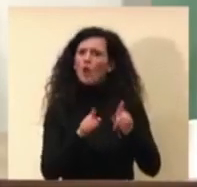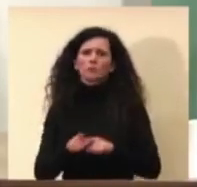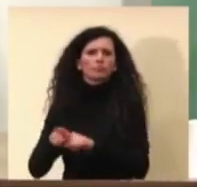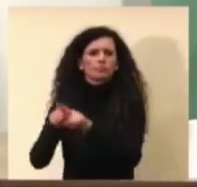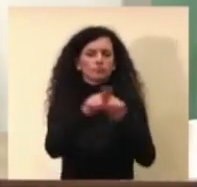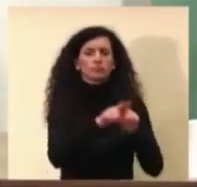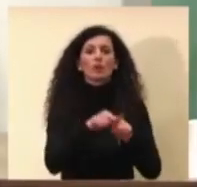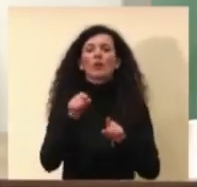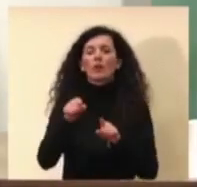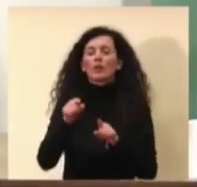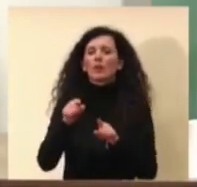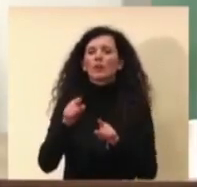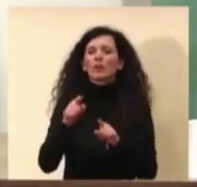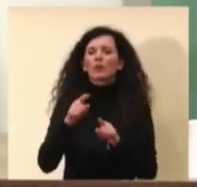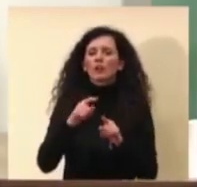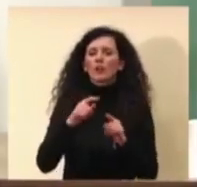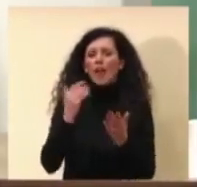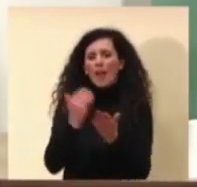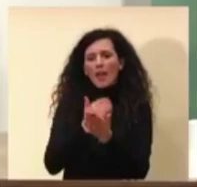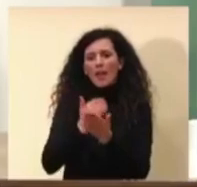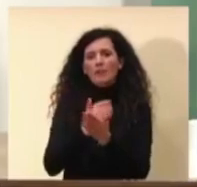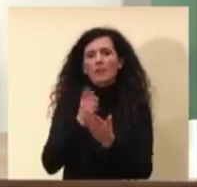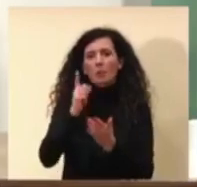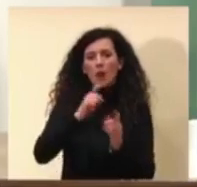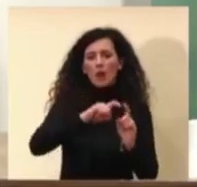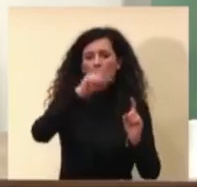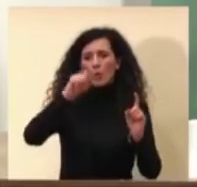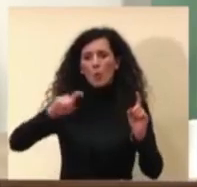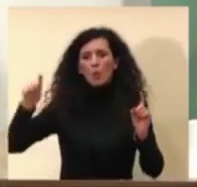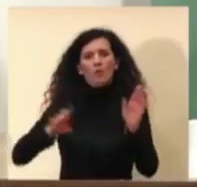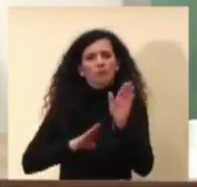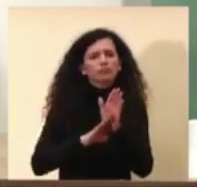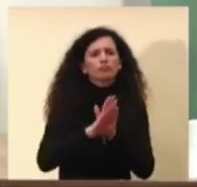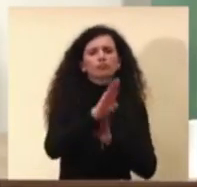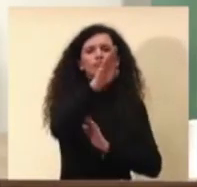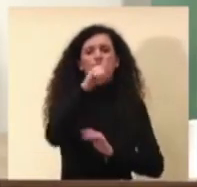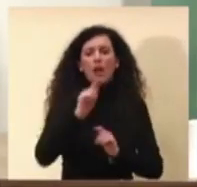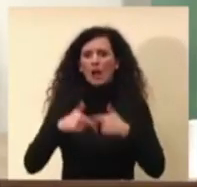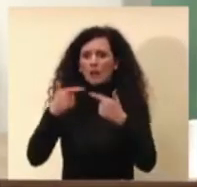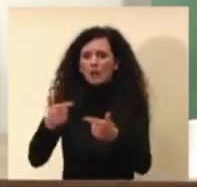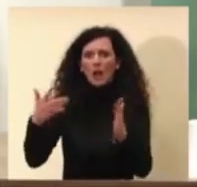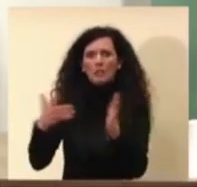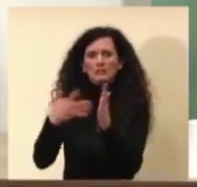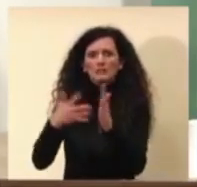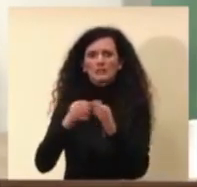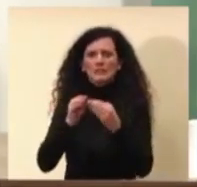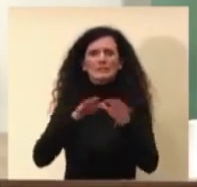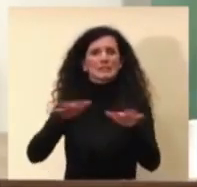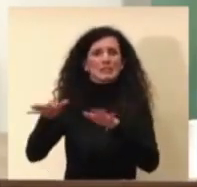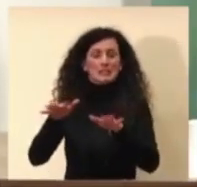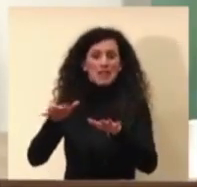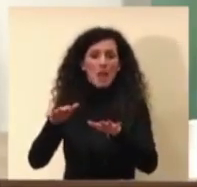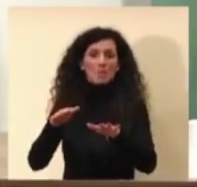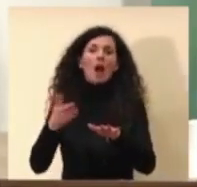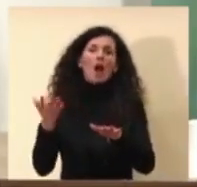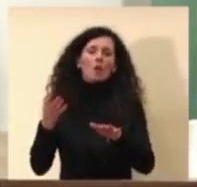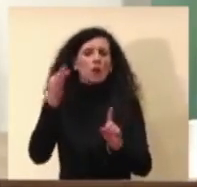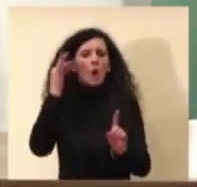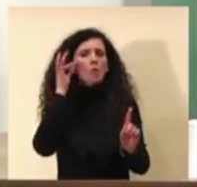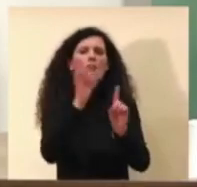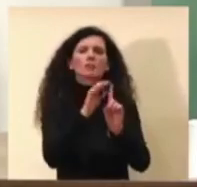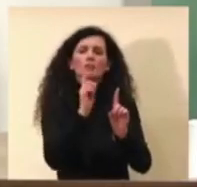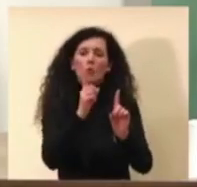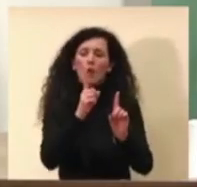curve quei picchi che poi possono mettere in crisi la resilienza del sistema questo in qualche modo è l'obiettivo e anche l'obiettivo di adottare quella